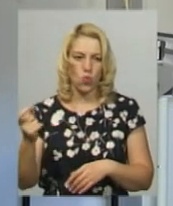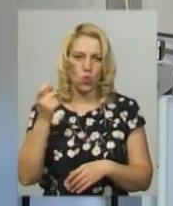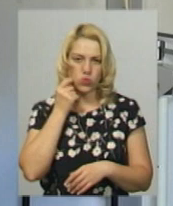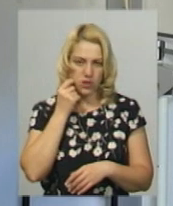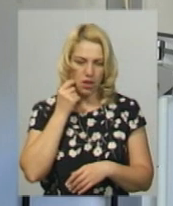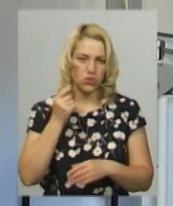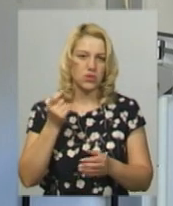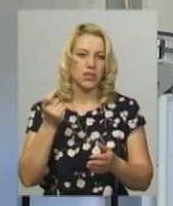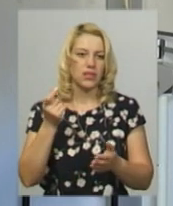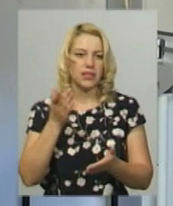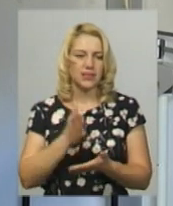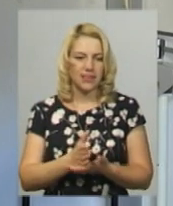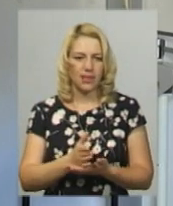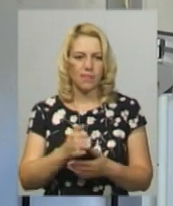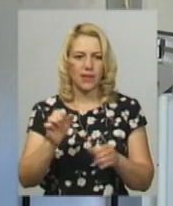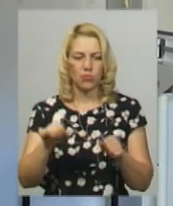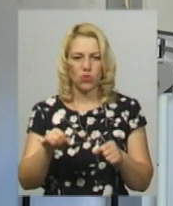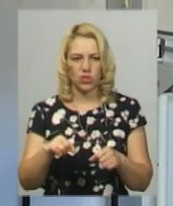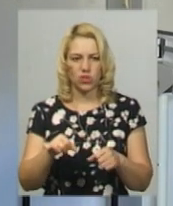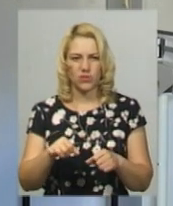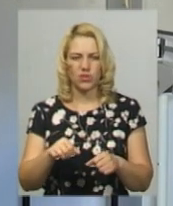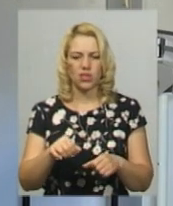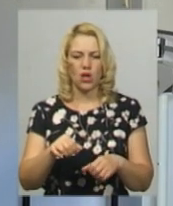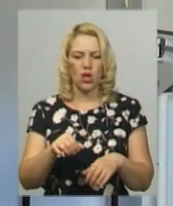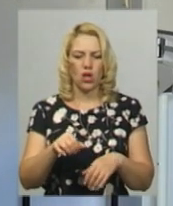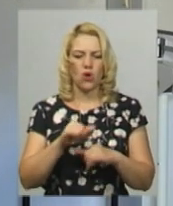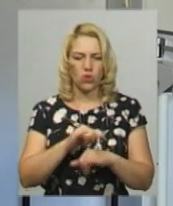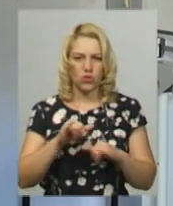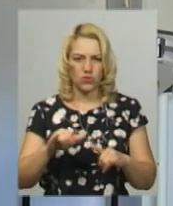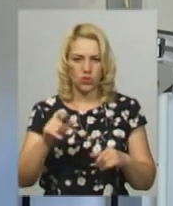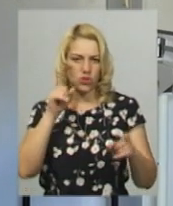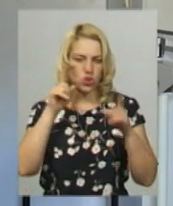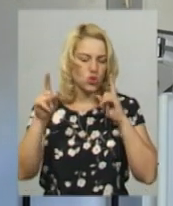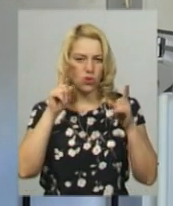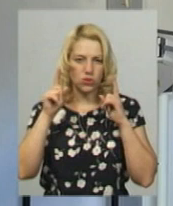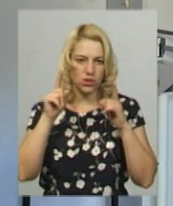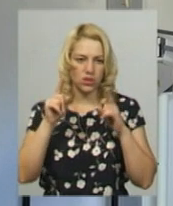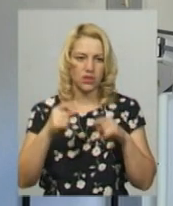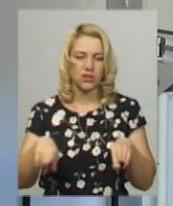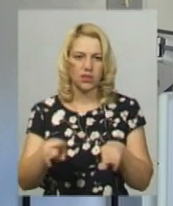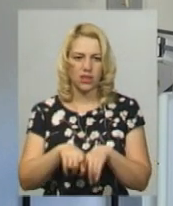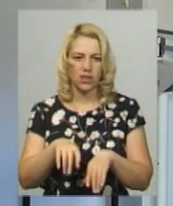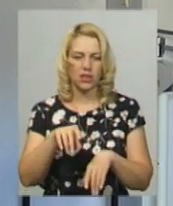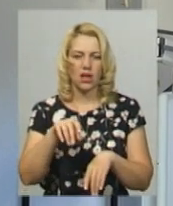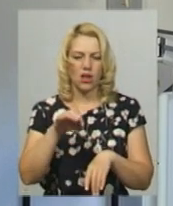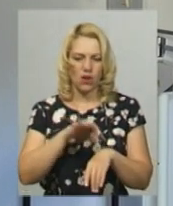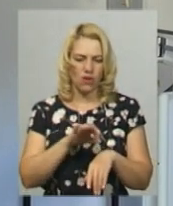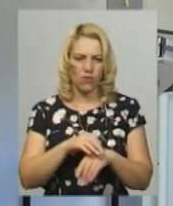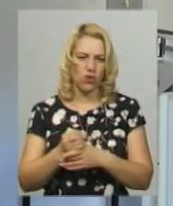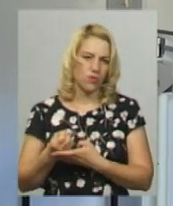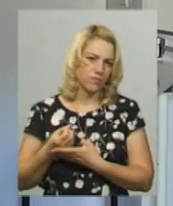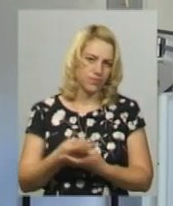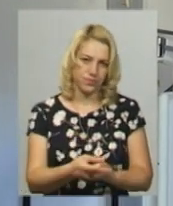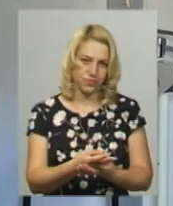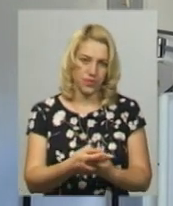є можливість розвитку анефілактичних реакцій, анефілактичного шоку. Тому ми таких хворих, як правило, госпіталю відділення реанімації.